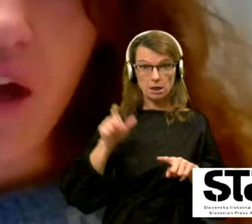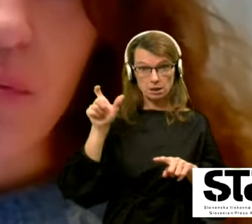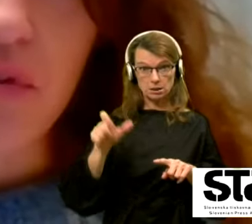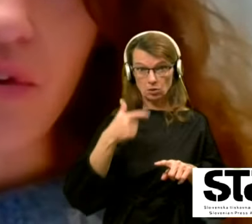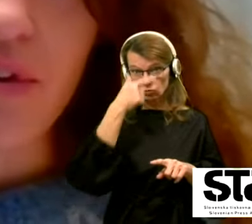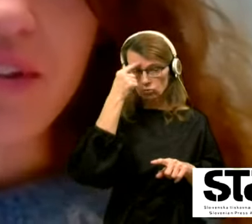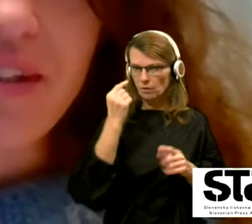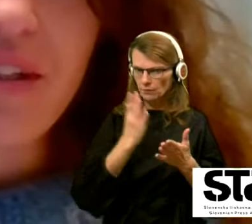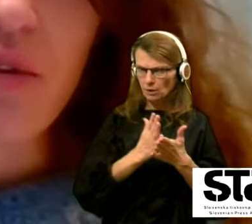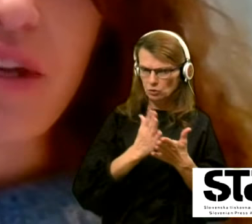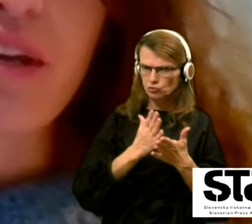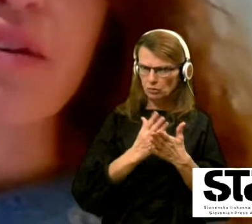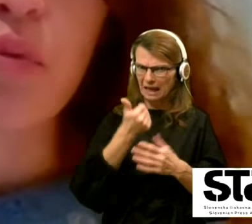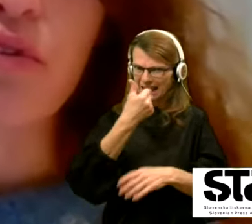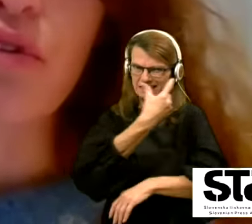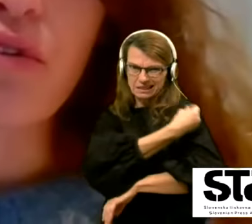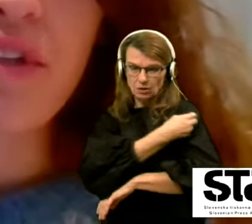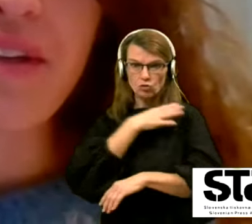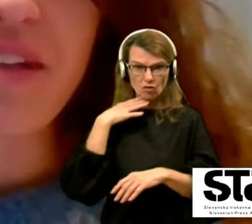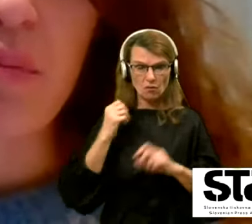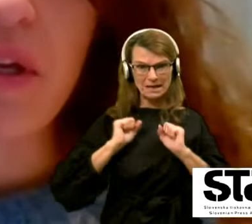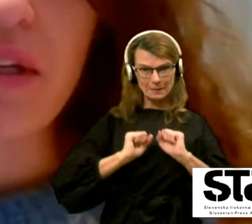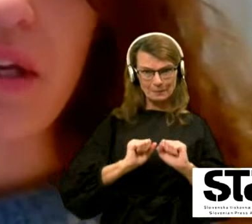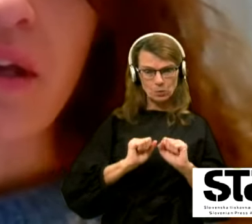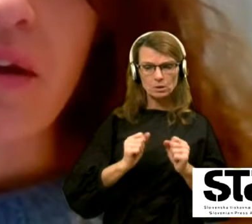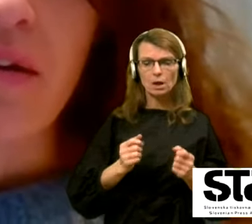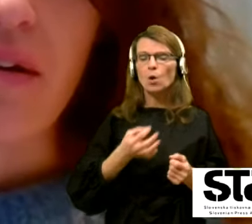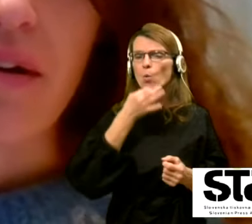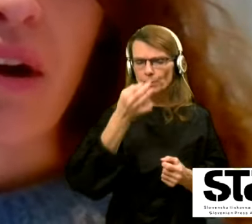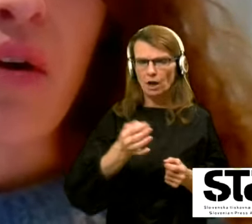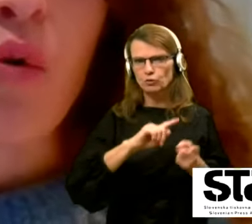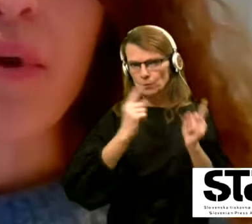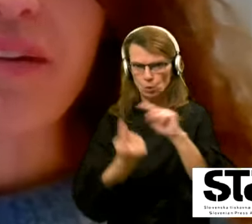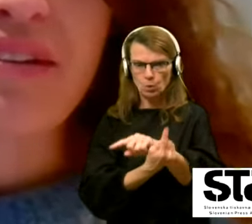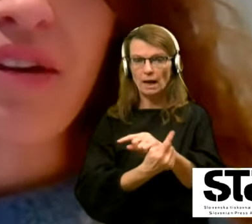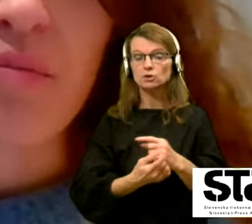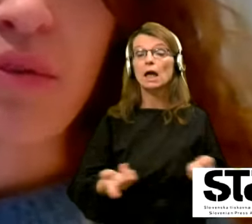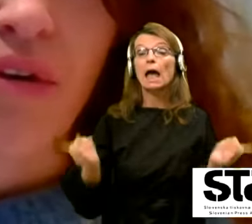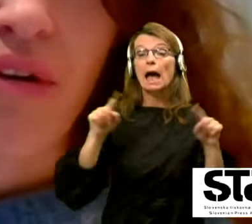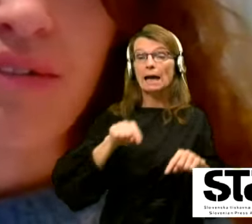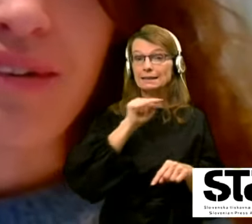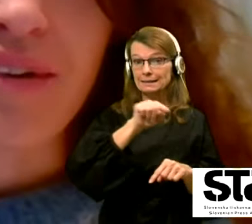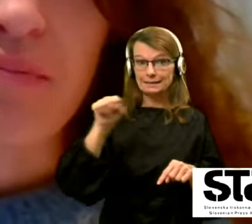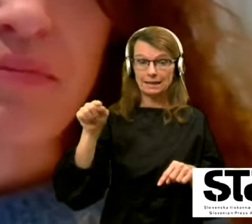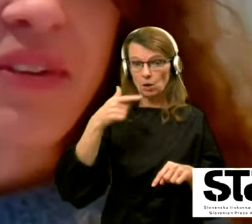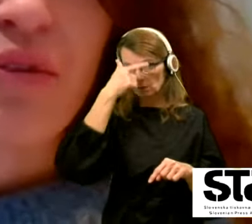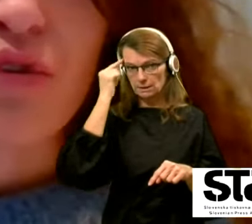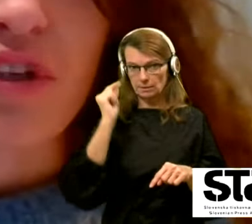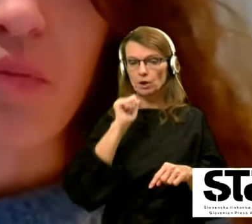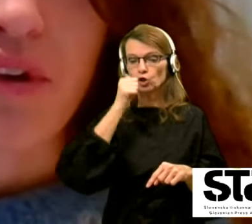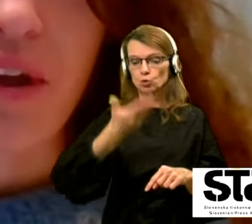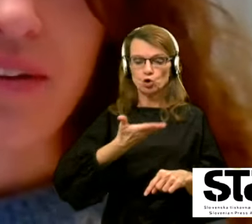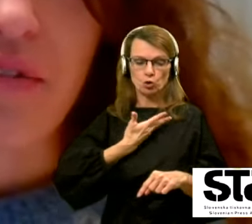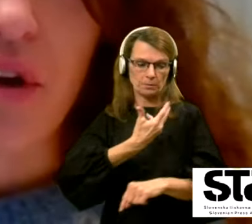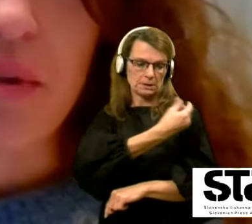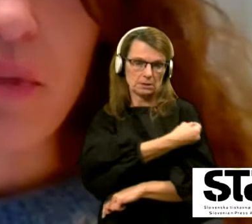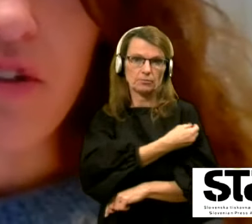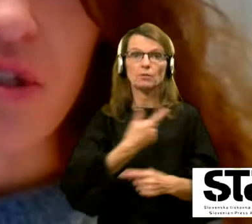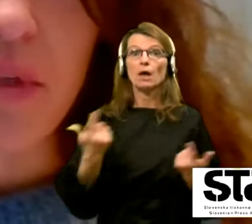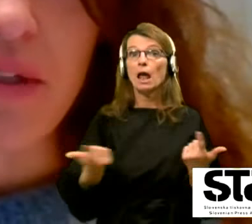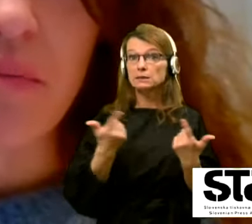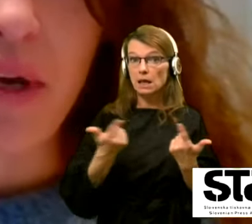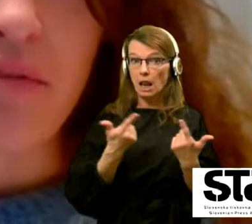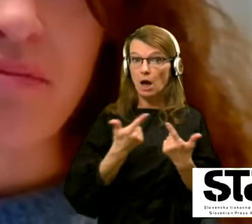drugače, kdaj bodo ti ljudje, ki bodo jutri cepljeni, lahko brezskrbno se družili morda s